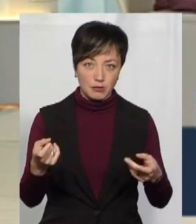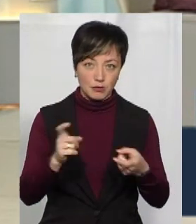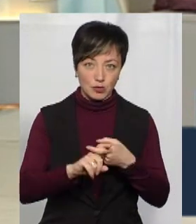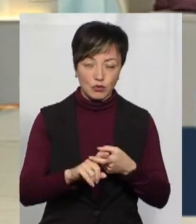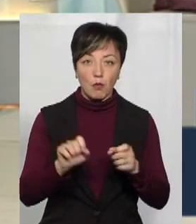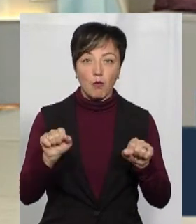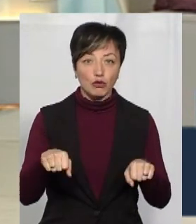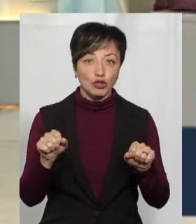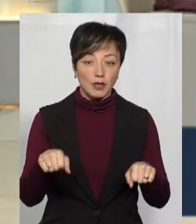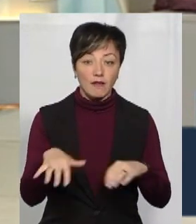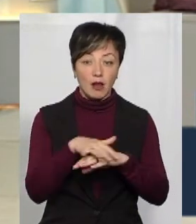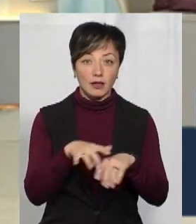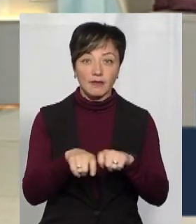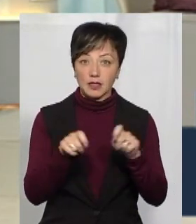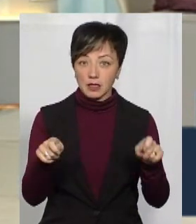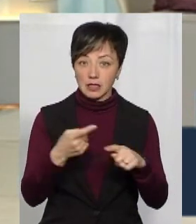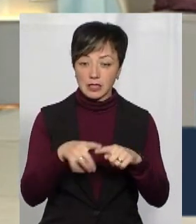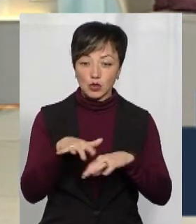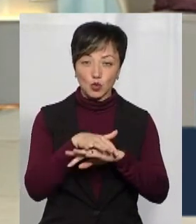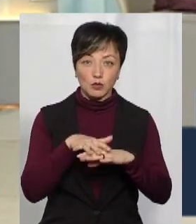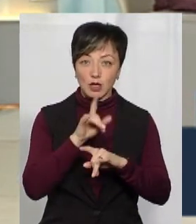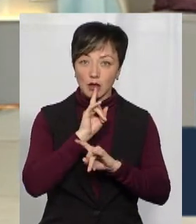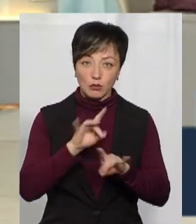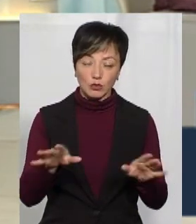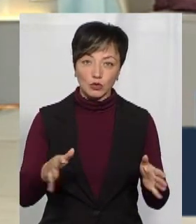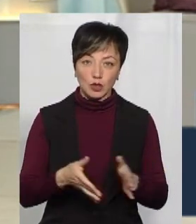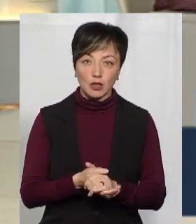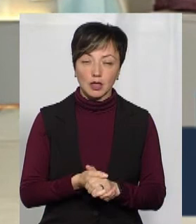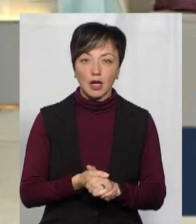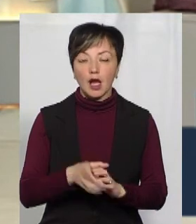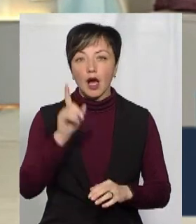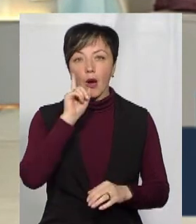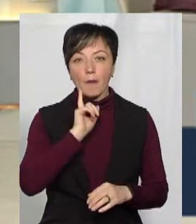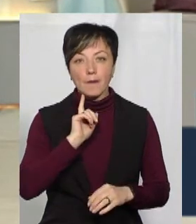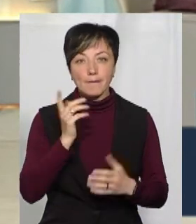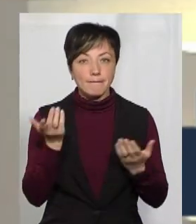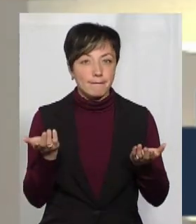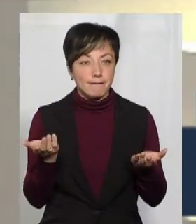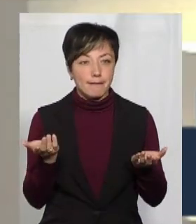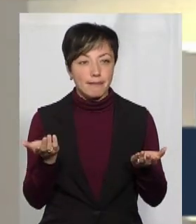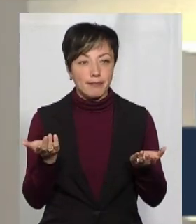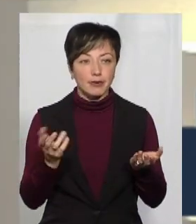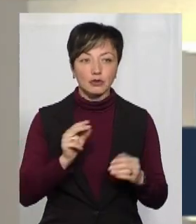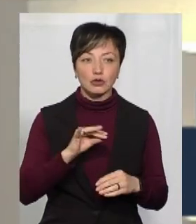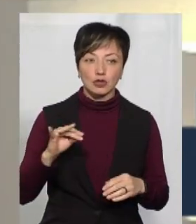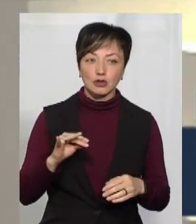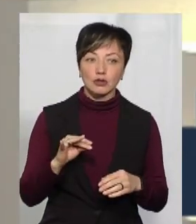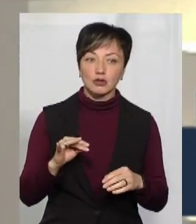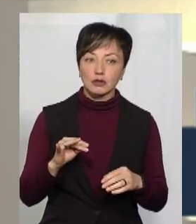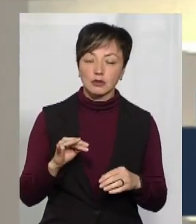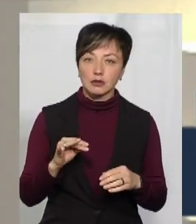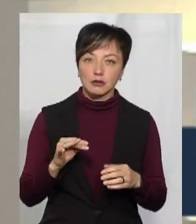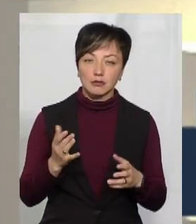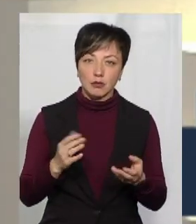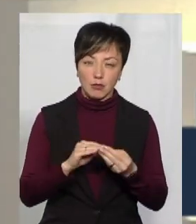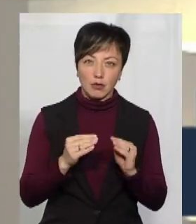сполучення, можливо, якщо ринки відкриються, то цих скупчень і не буде. Ну, поки що те, що ми… Чи, можливо, є теж послаблення в